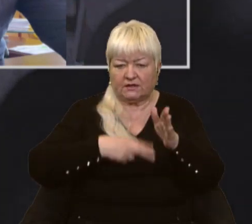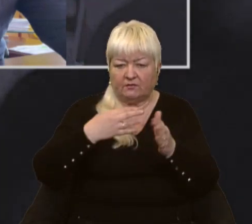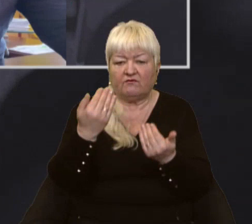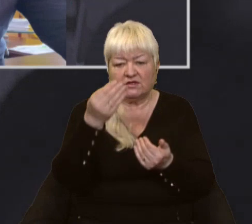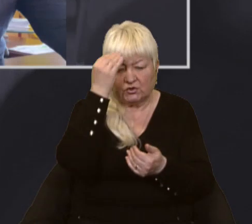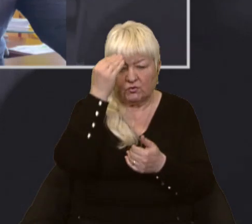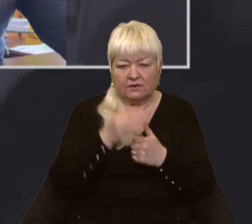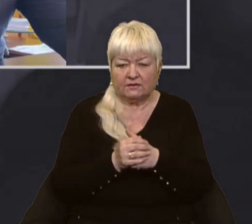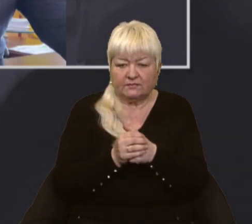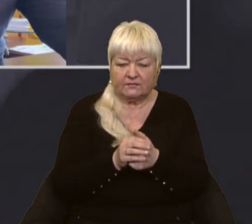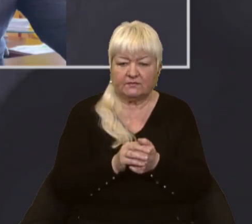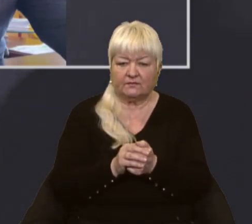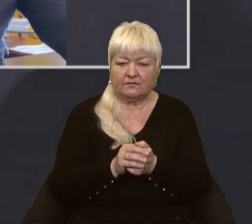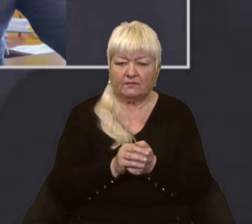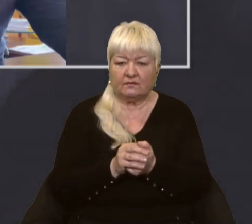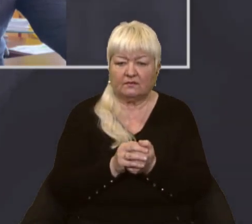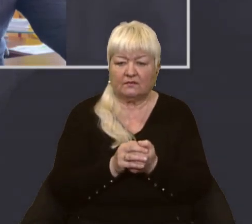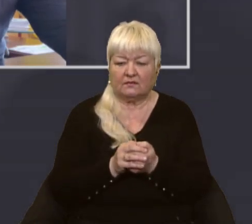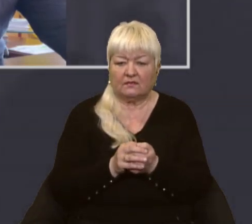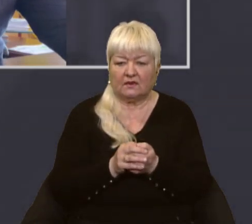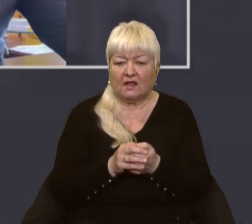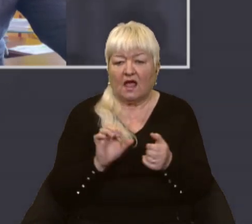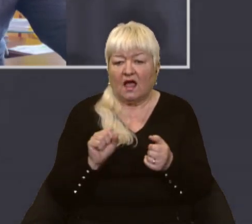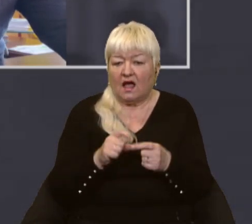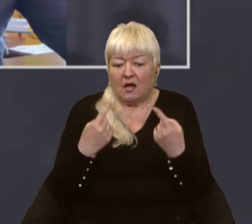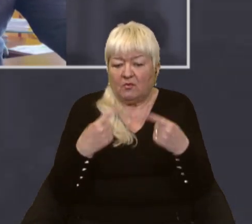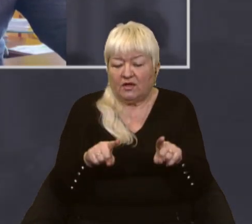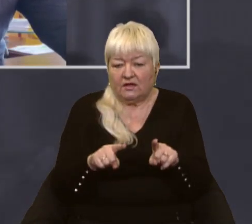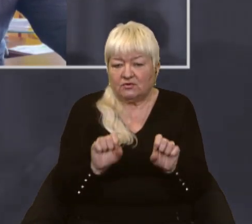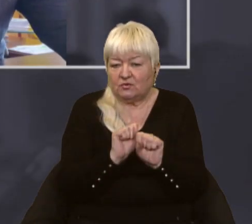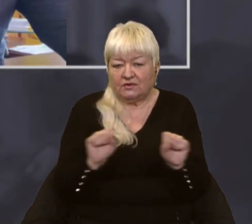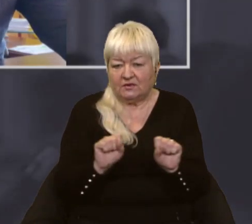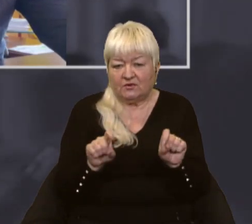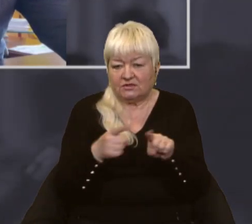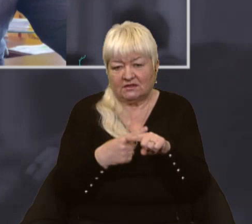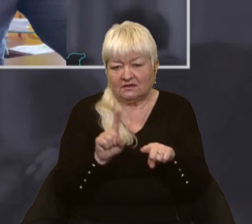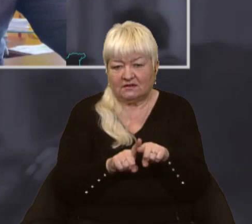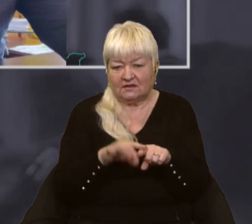щодо цього? А інакше і не можна це прокоментувати.